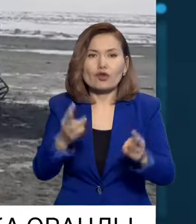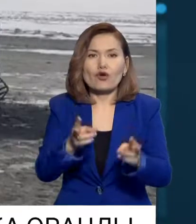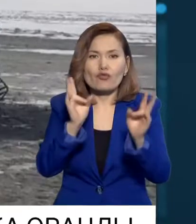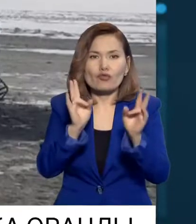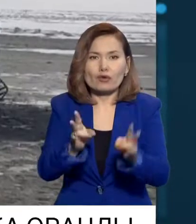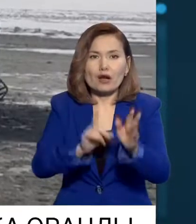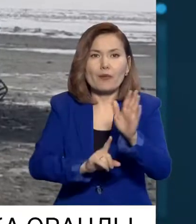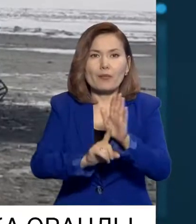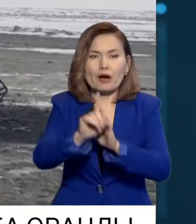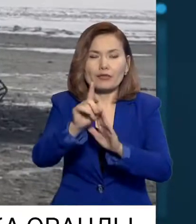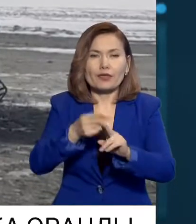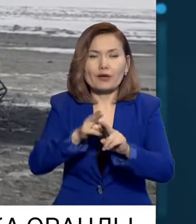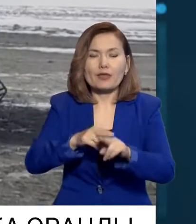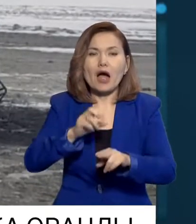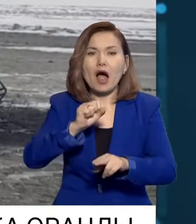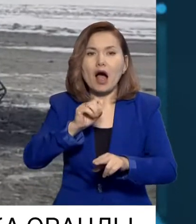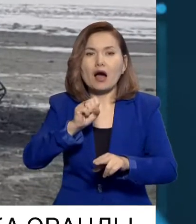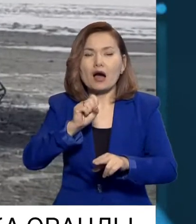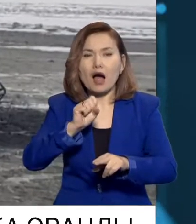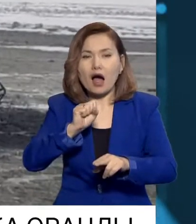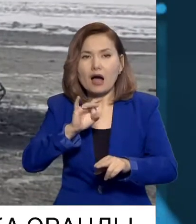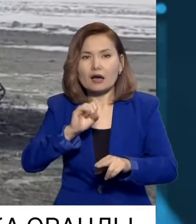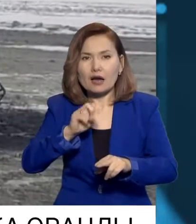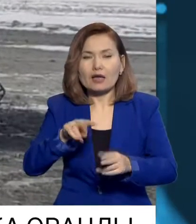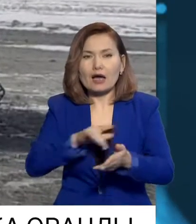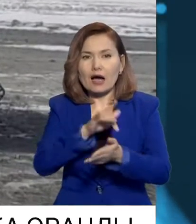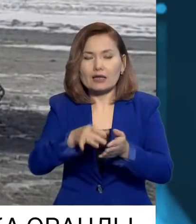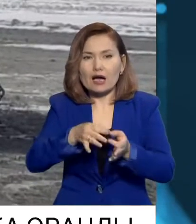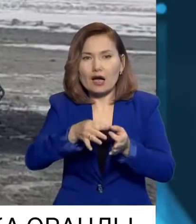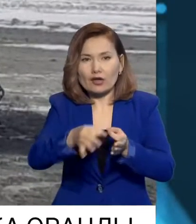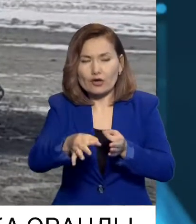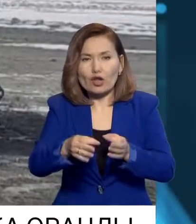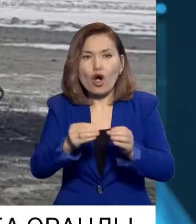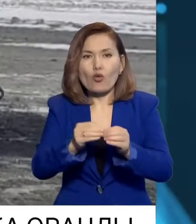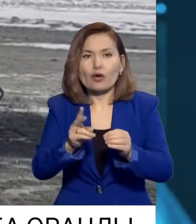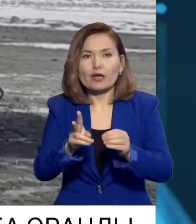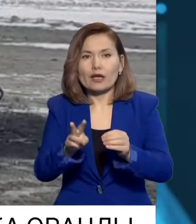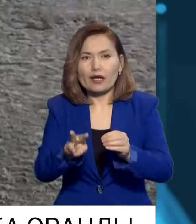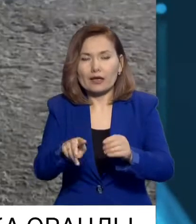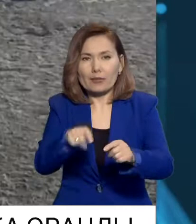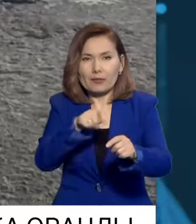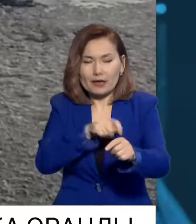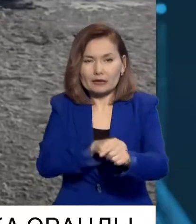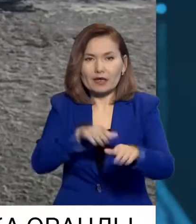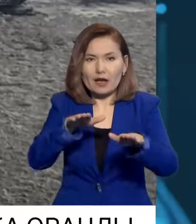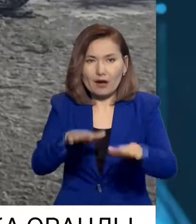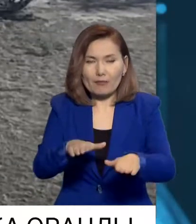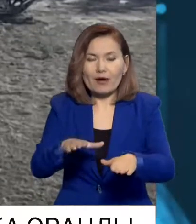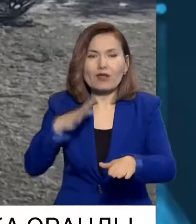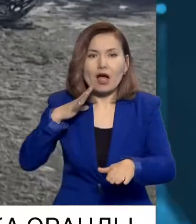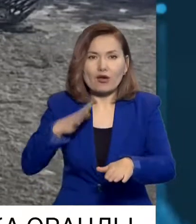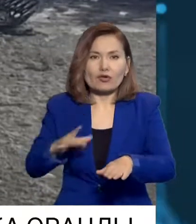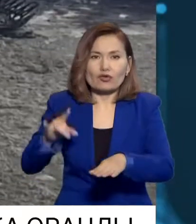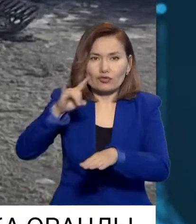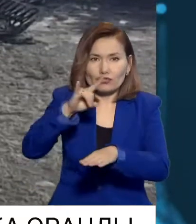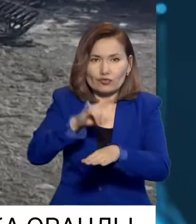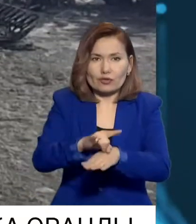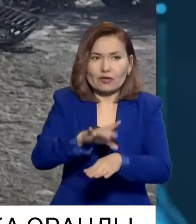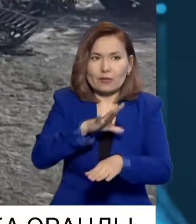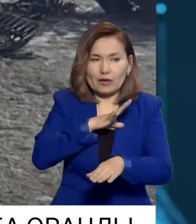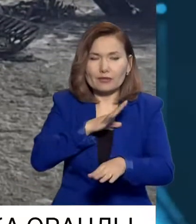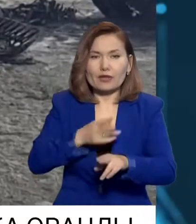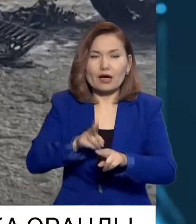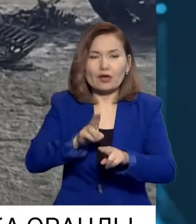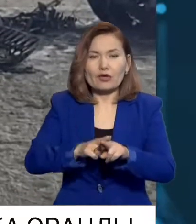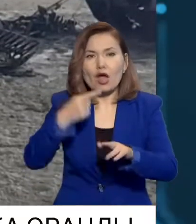кемесі Арал қаласына 10 шақырым жетпей. Алтығыдық деген елдімекеннің маңына апат жағдайда қонуға мәжбір болған,